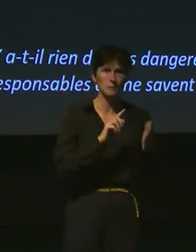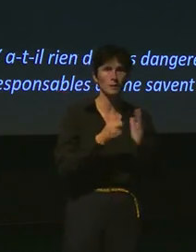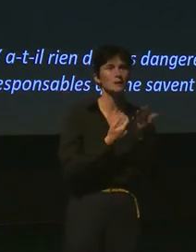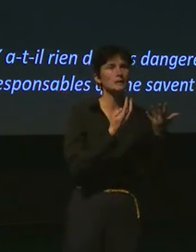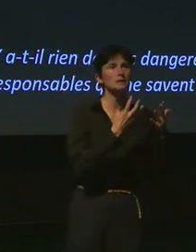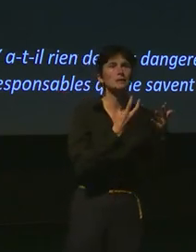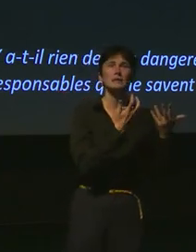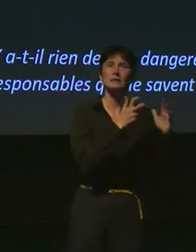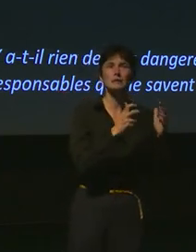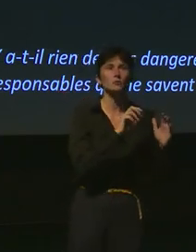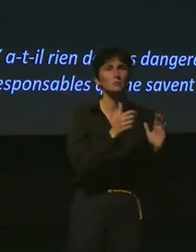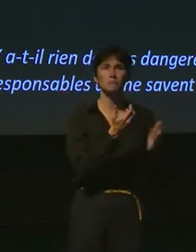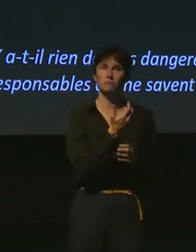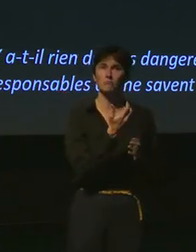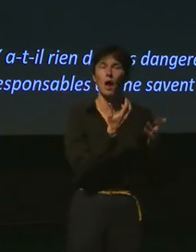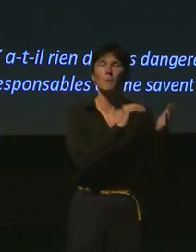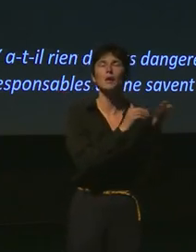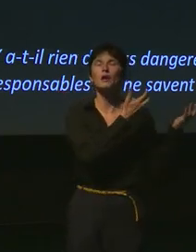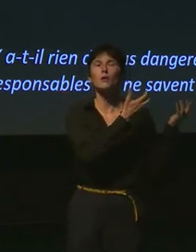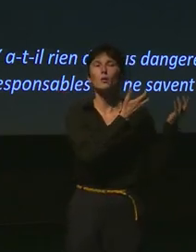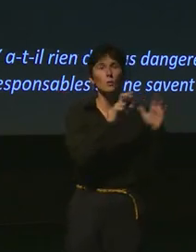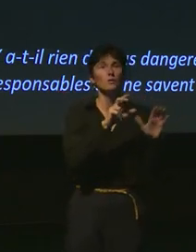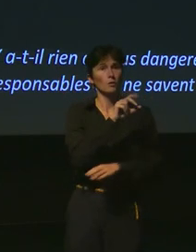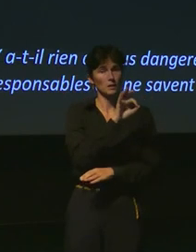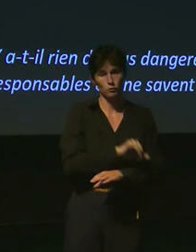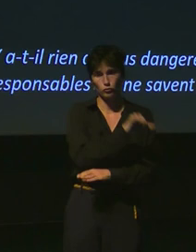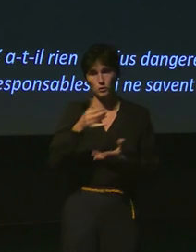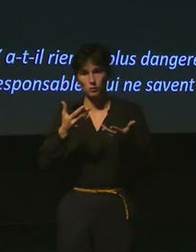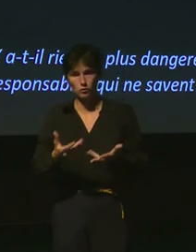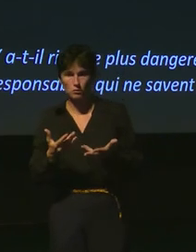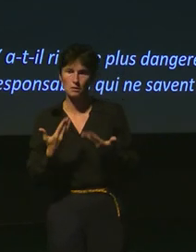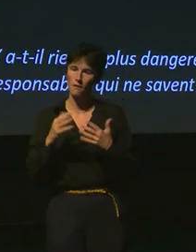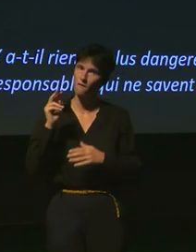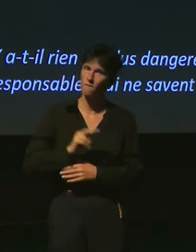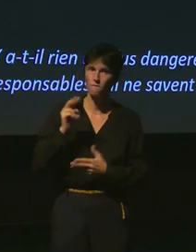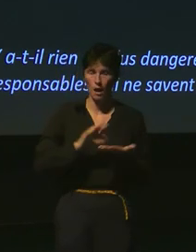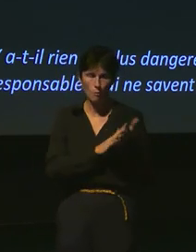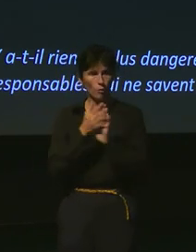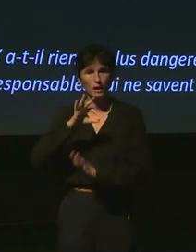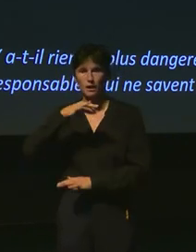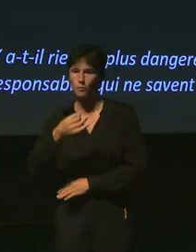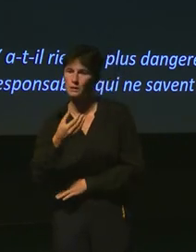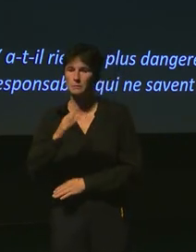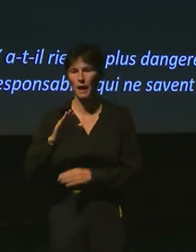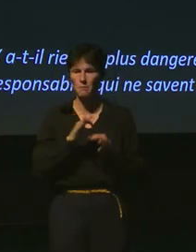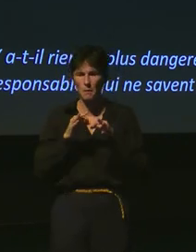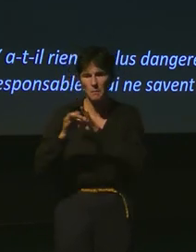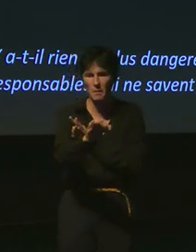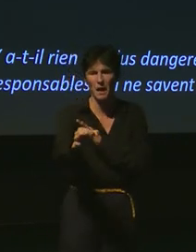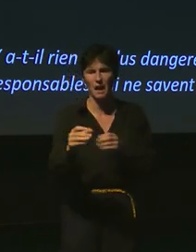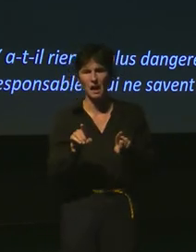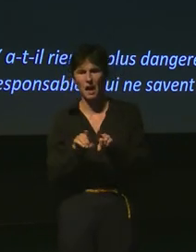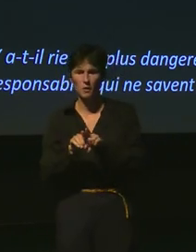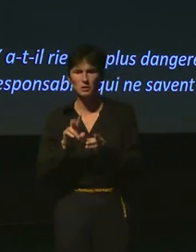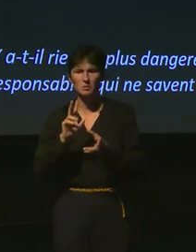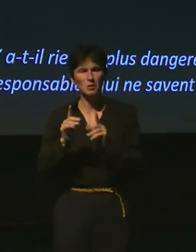Régression de la famine, c'est globalement vrai. Des épidémies, peut-être un peu optimistes. Des guerres, peut